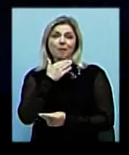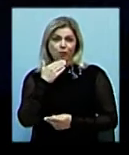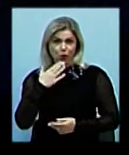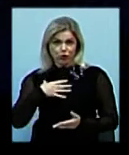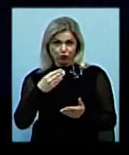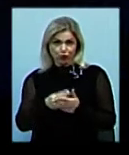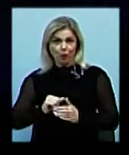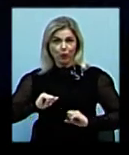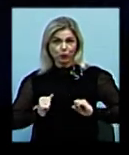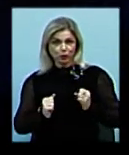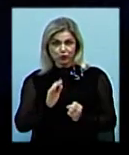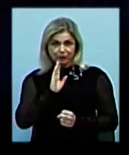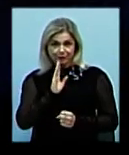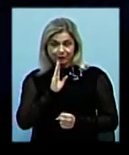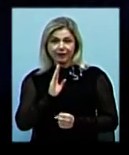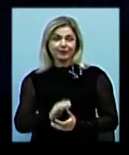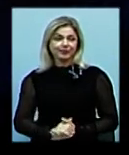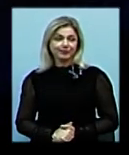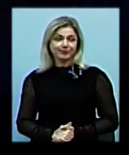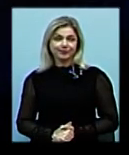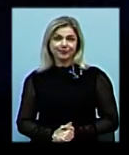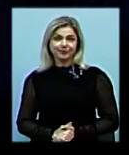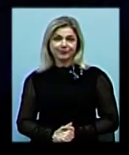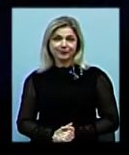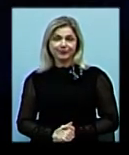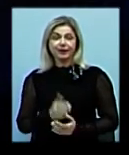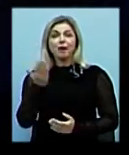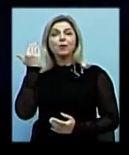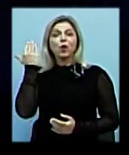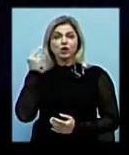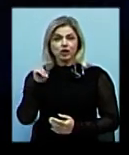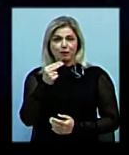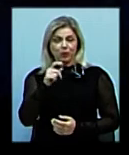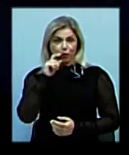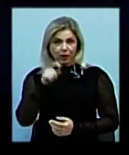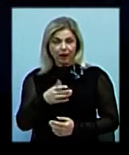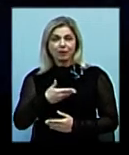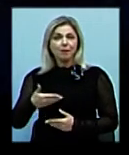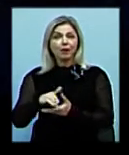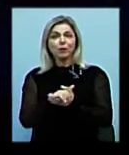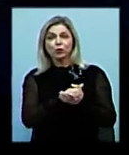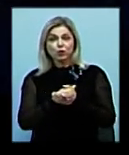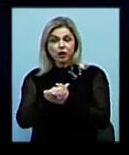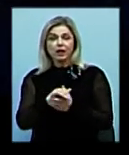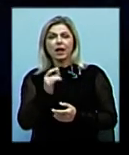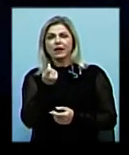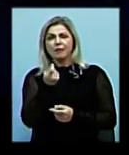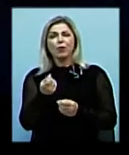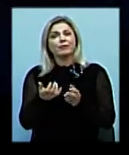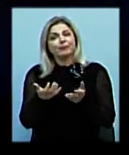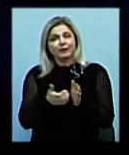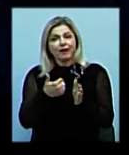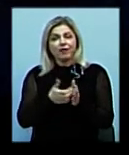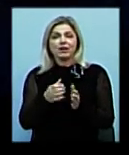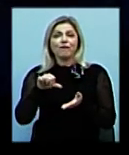мені дуже сподобалося сьогодні виступати. Я зустріла сьогодні багато подружжень з минулого чемпіонату України. Ми подружилися. Трохи не вийшло виступати у